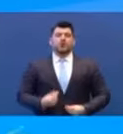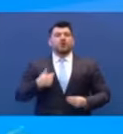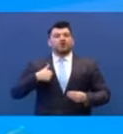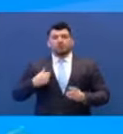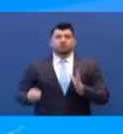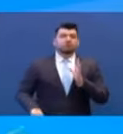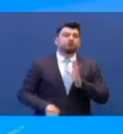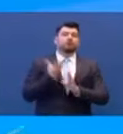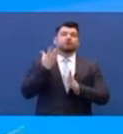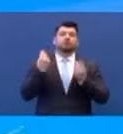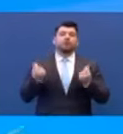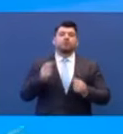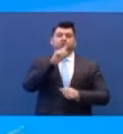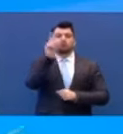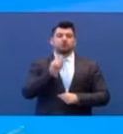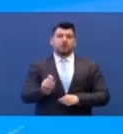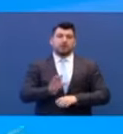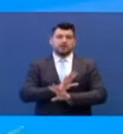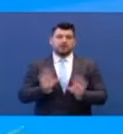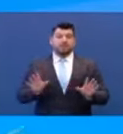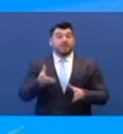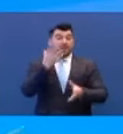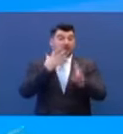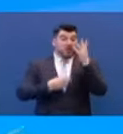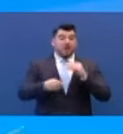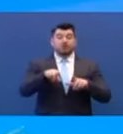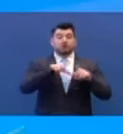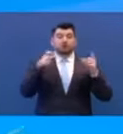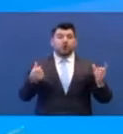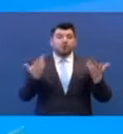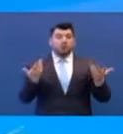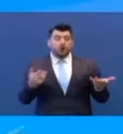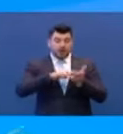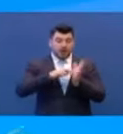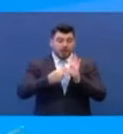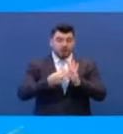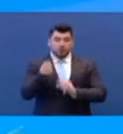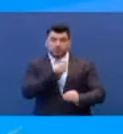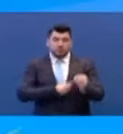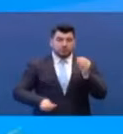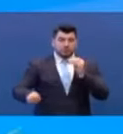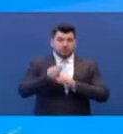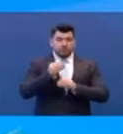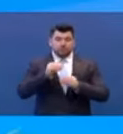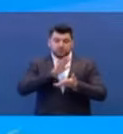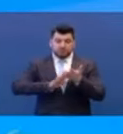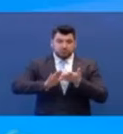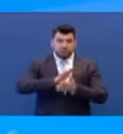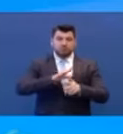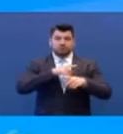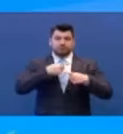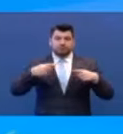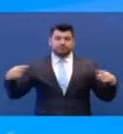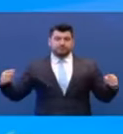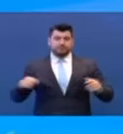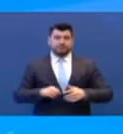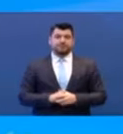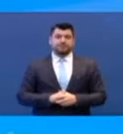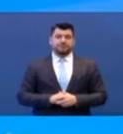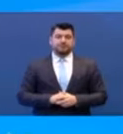πραγματικότητα. Για να μάθουν να προσέχουν περισσότερο σε κάθε πτυχή της καθημερινότητάς τους. Πέμπτον,